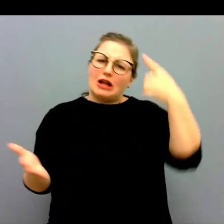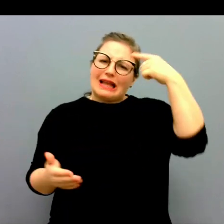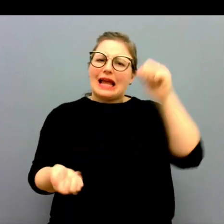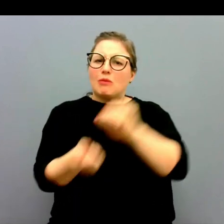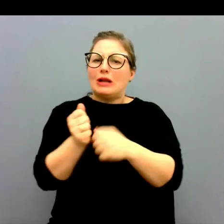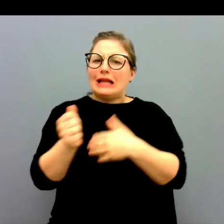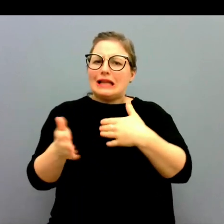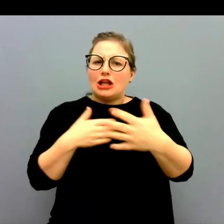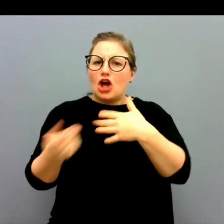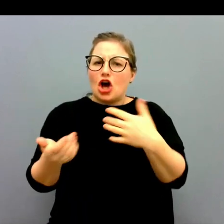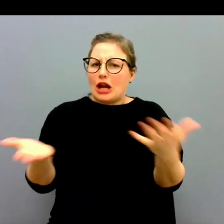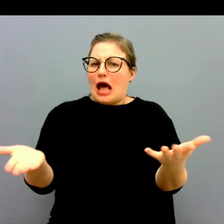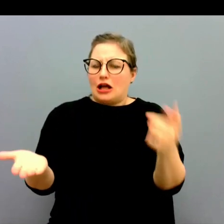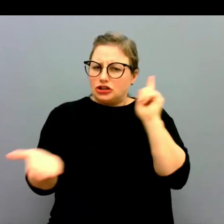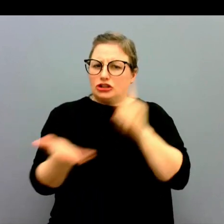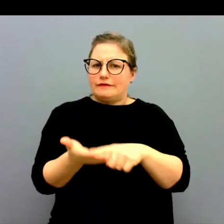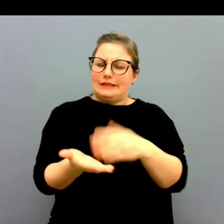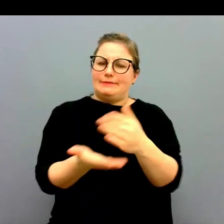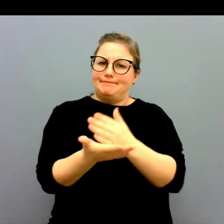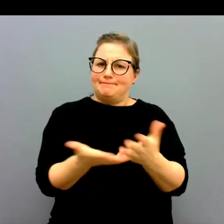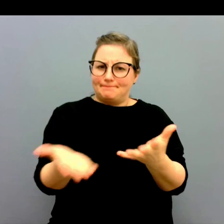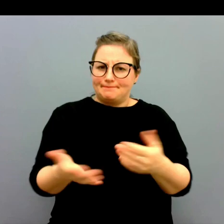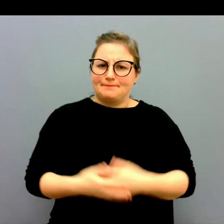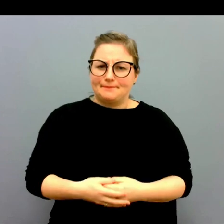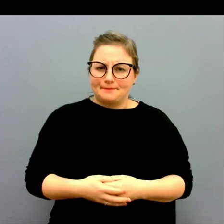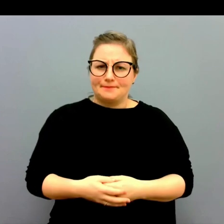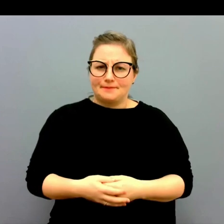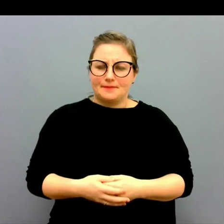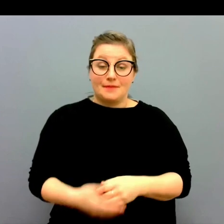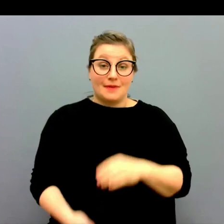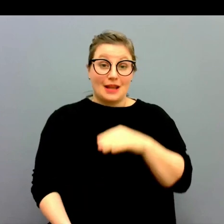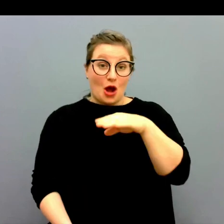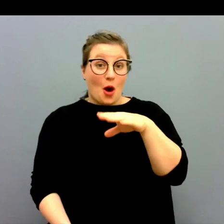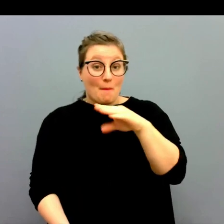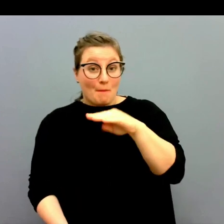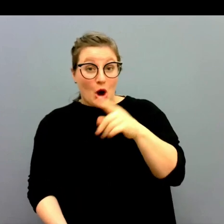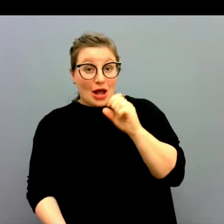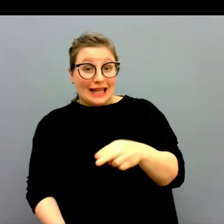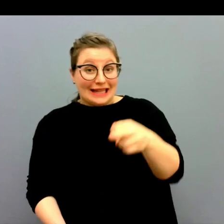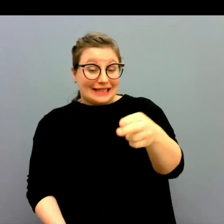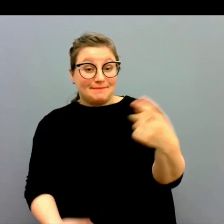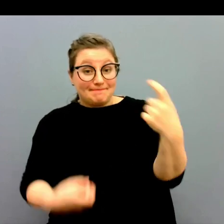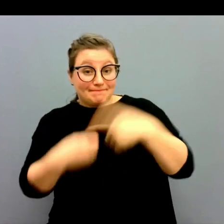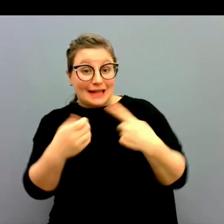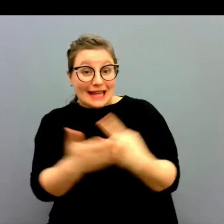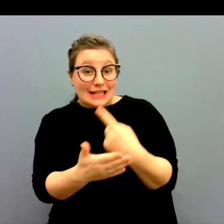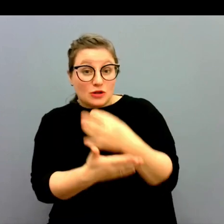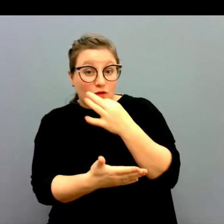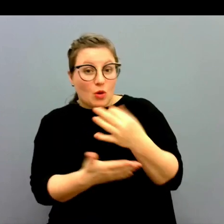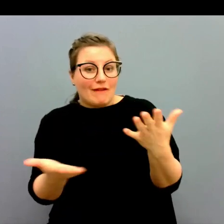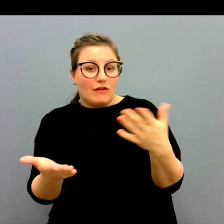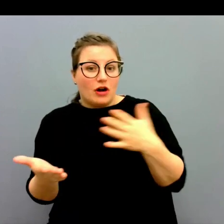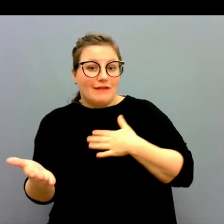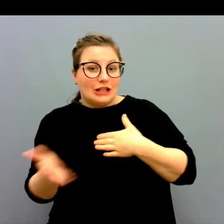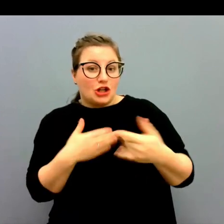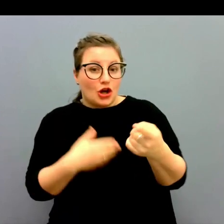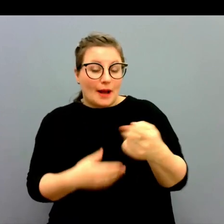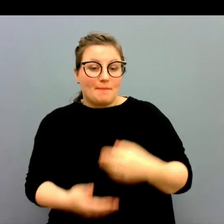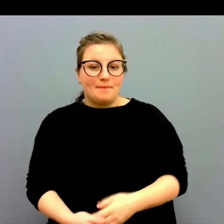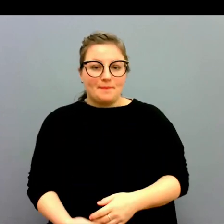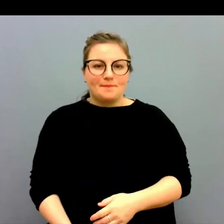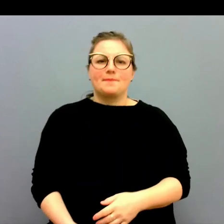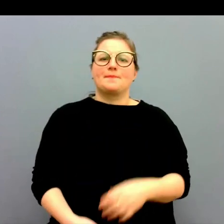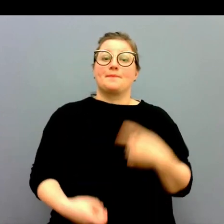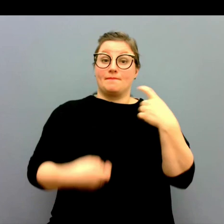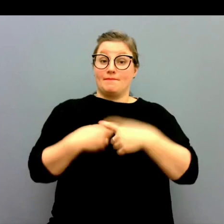det? Vill du börja Malin H. Vad vill ni göra åt resursfrågan? När